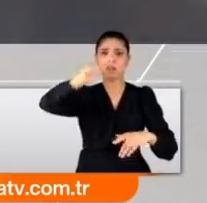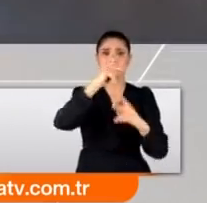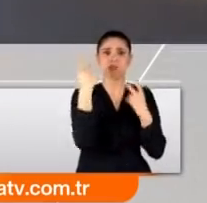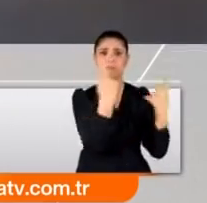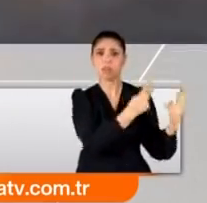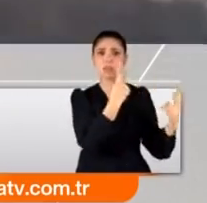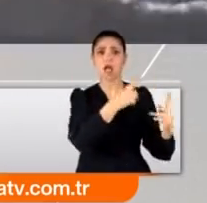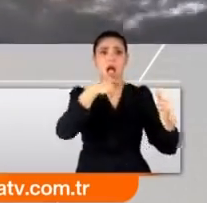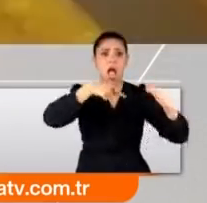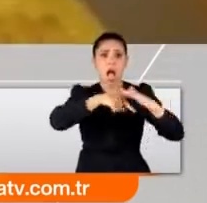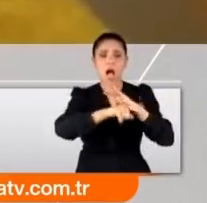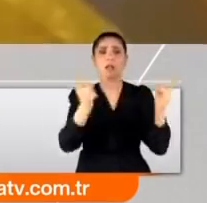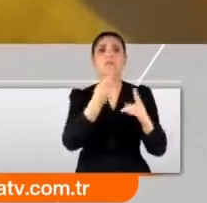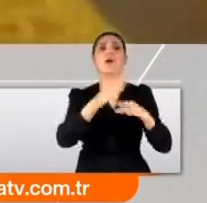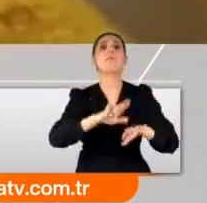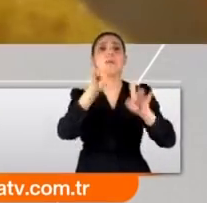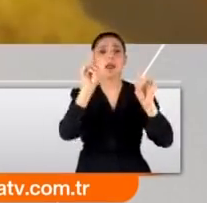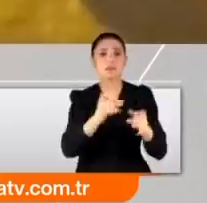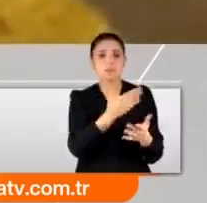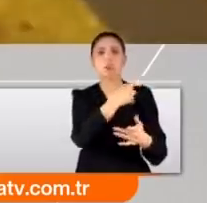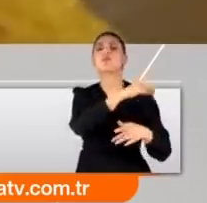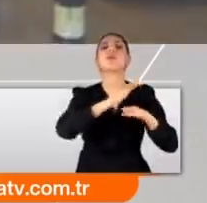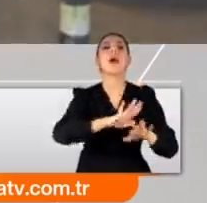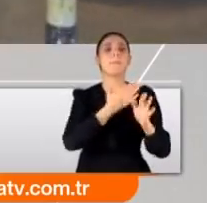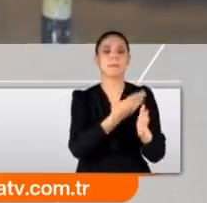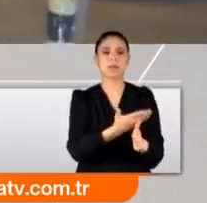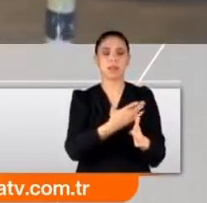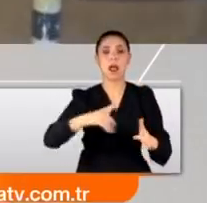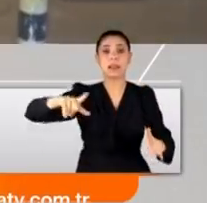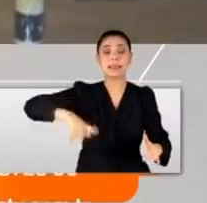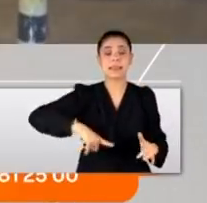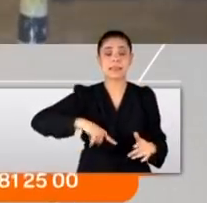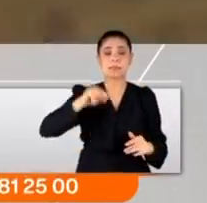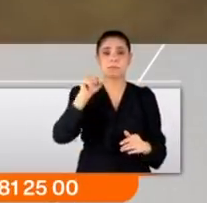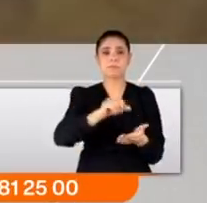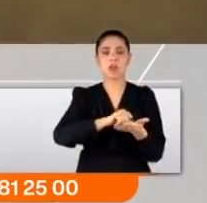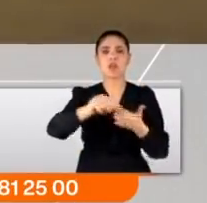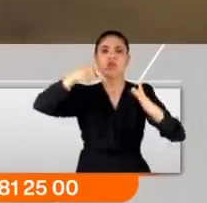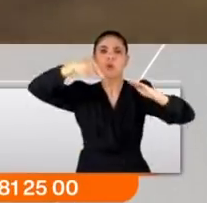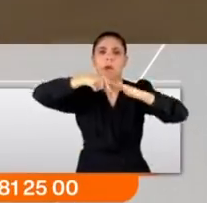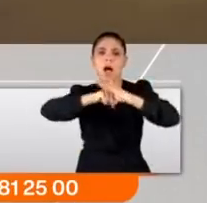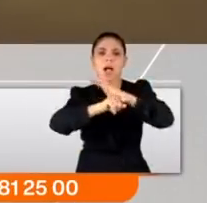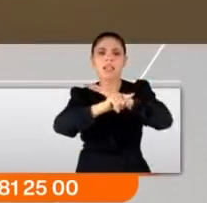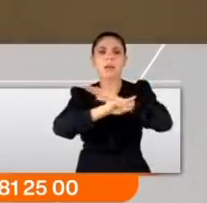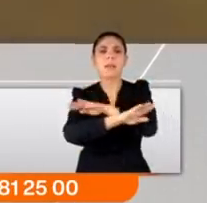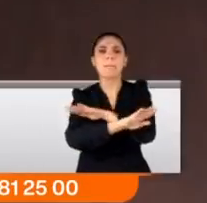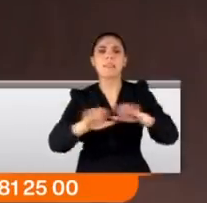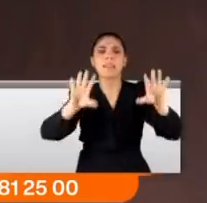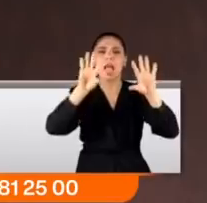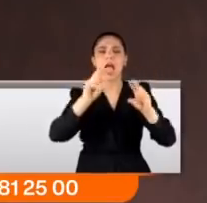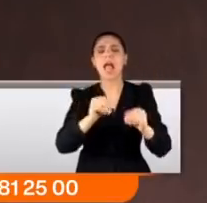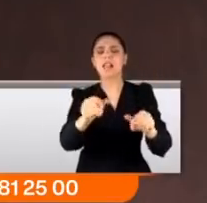İnsan altyapı adına bir şey yapmaz mı? Bunları yapmadılar. İzmir tüm altyapısıyla çökmüş vaziyette.